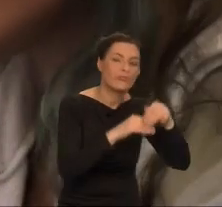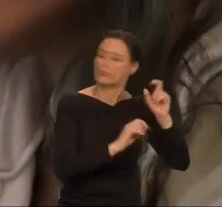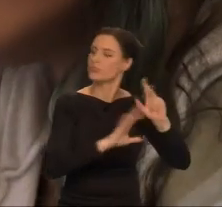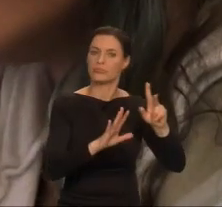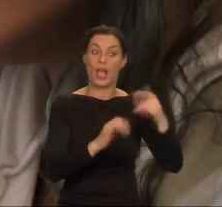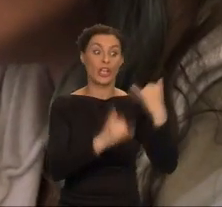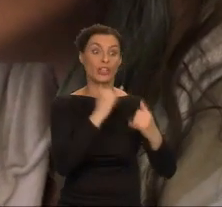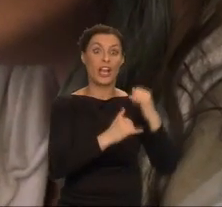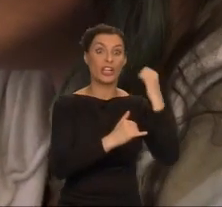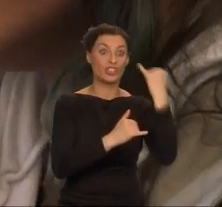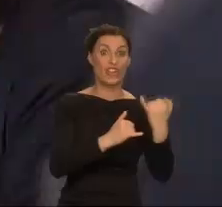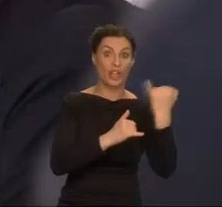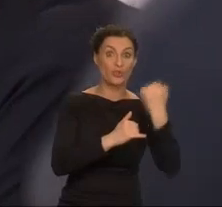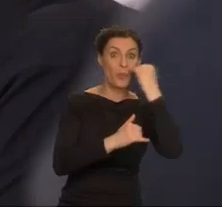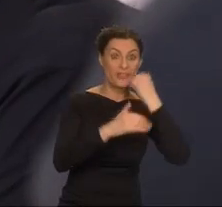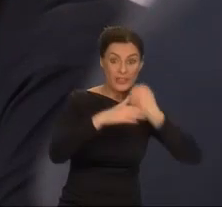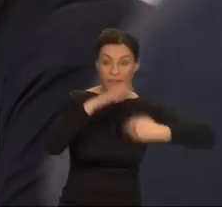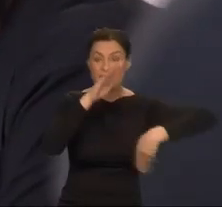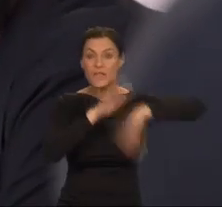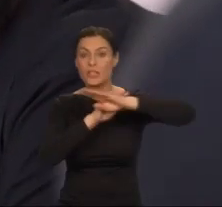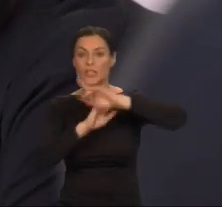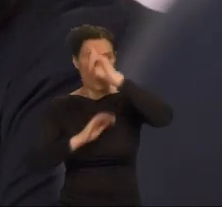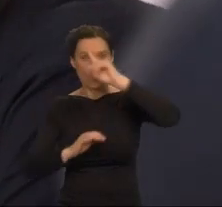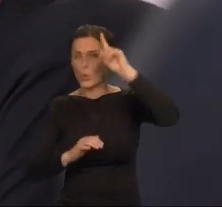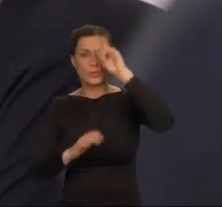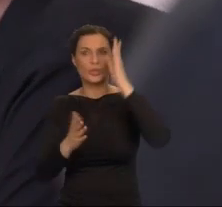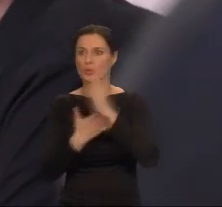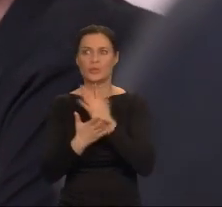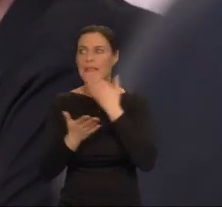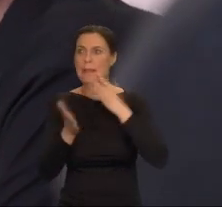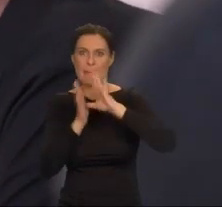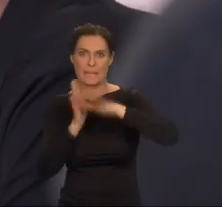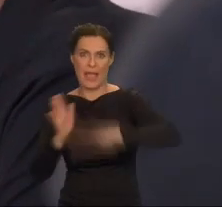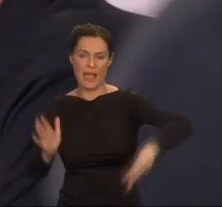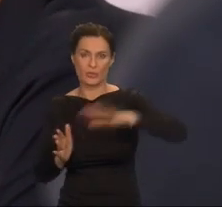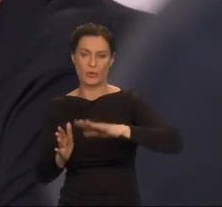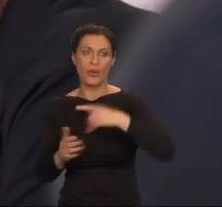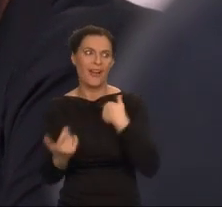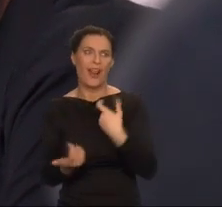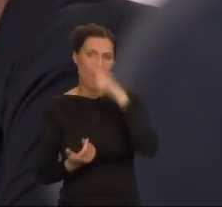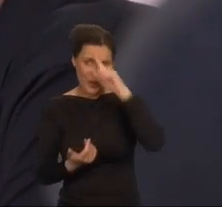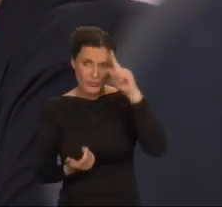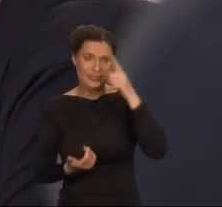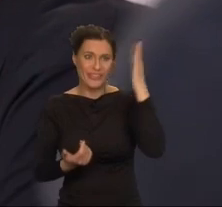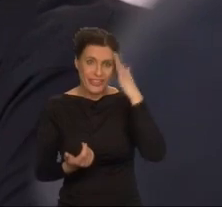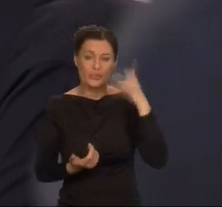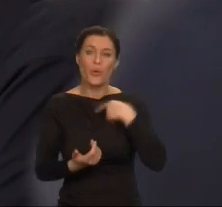miasto przestanie istnieć. Ludzie nie są głupi. Ich radość jest prawdziwa, a miasto uczciwe.